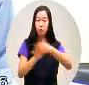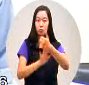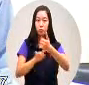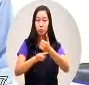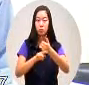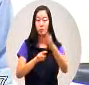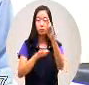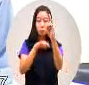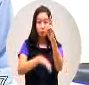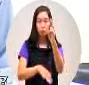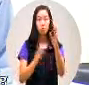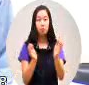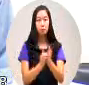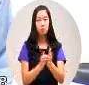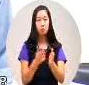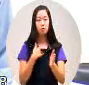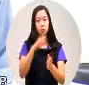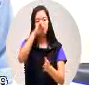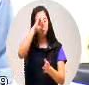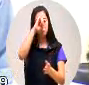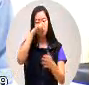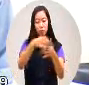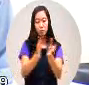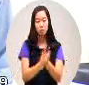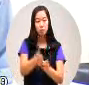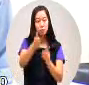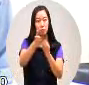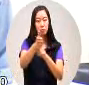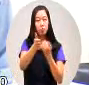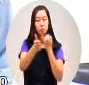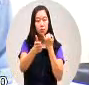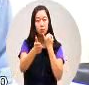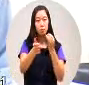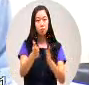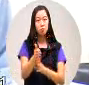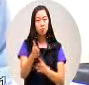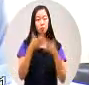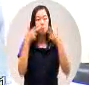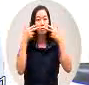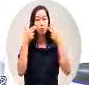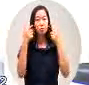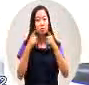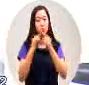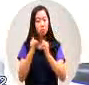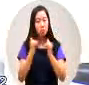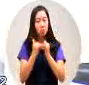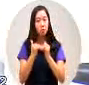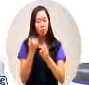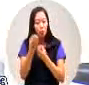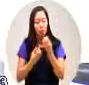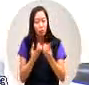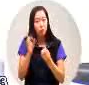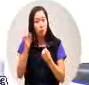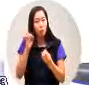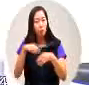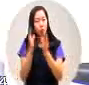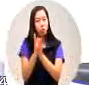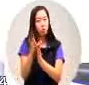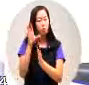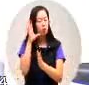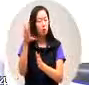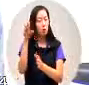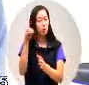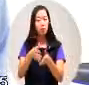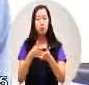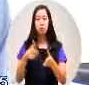我希望李宏远部长能够听听原住民的基层声音全部化为森林区地